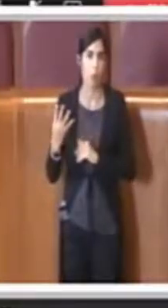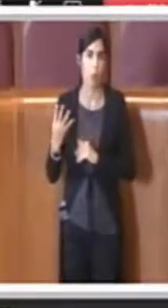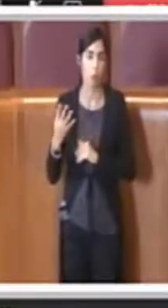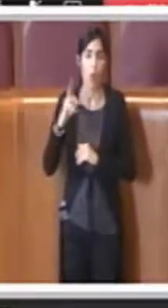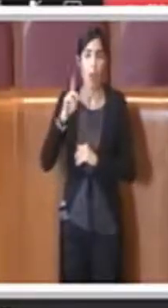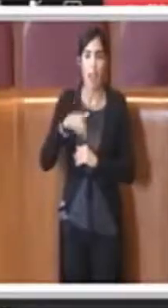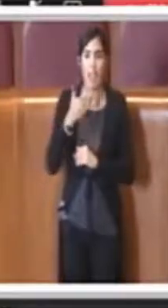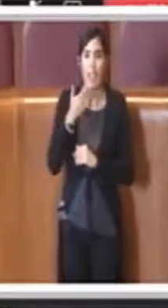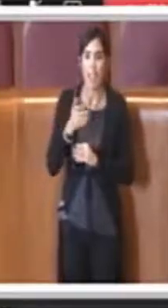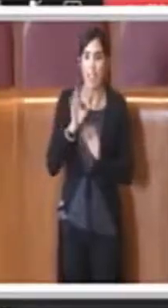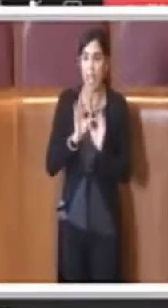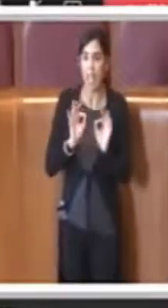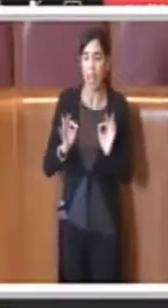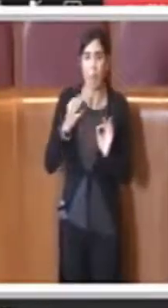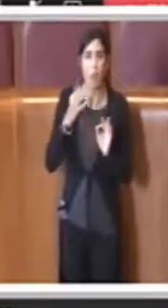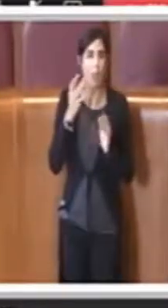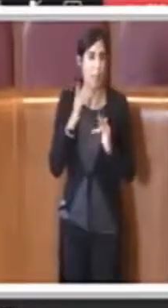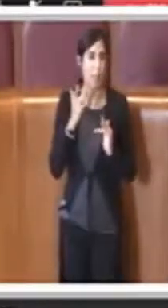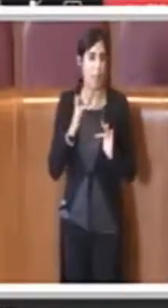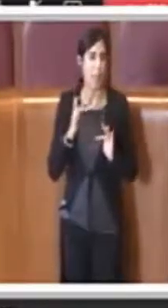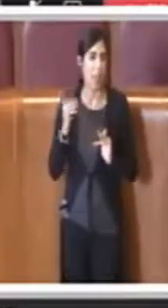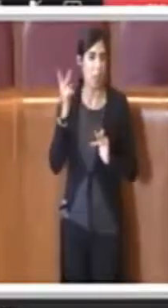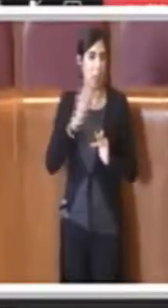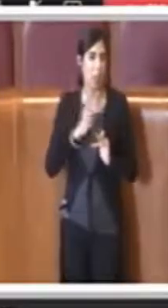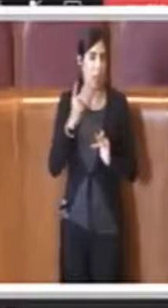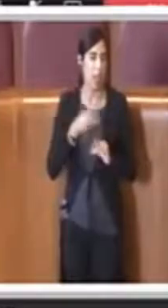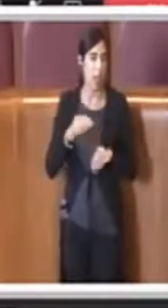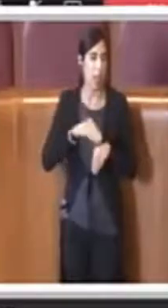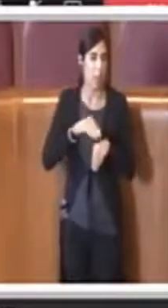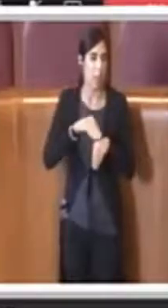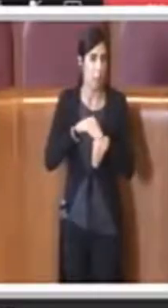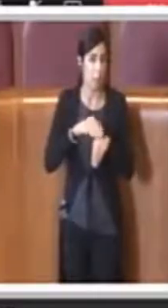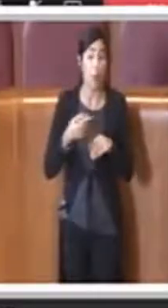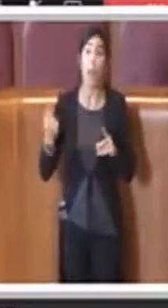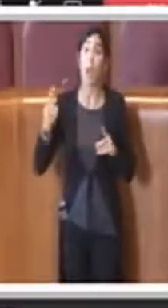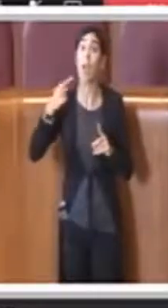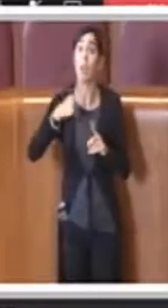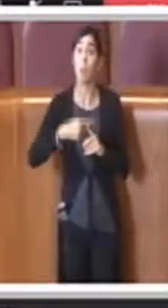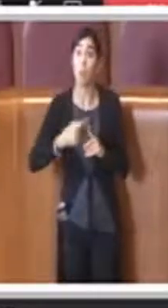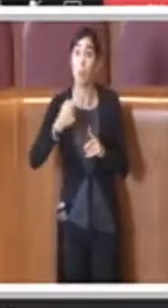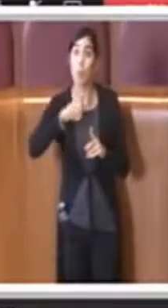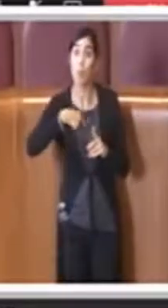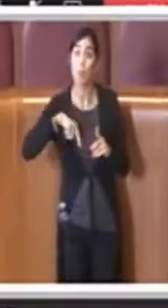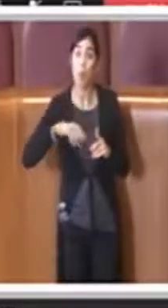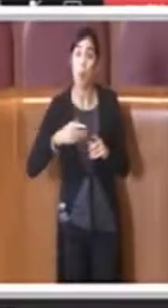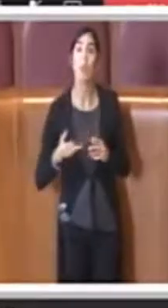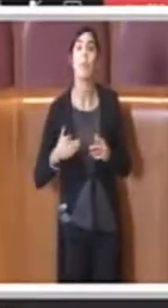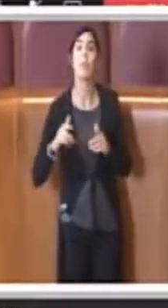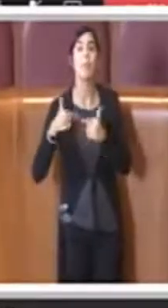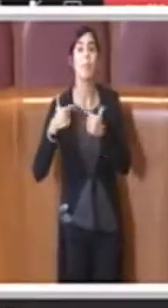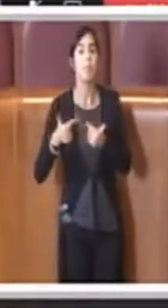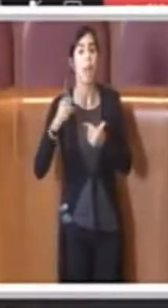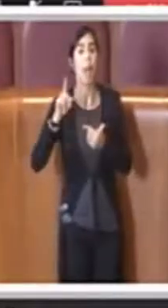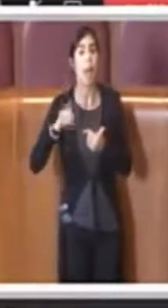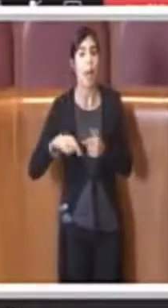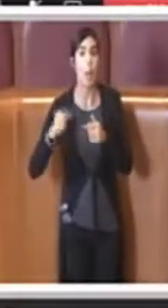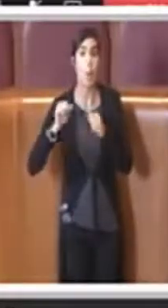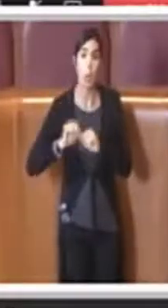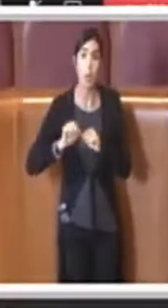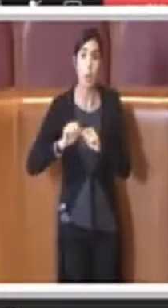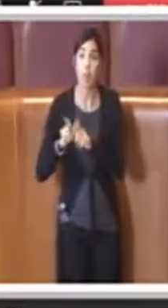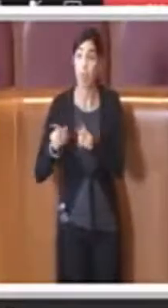semplificazioni in realtà, andiamo ad aggiungere la possibilità per la